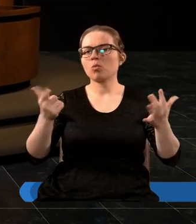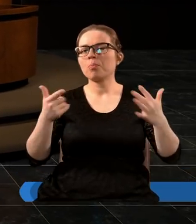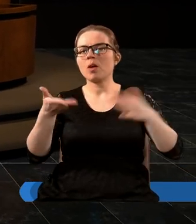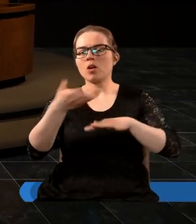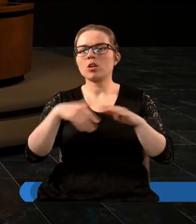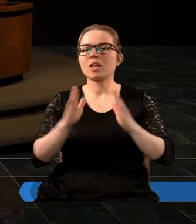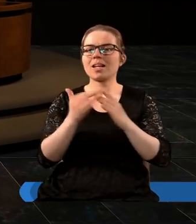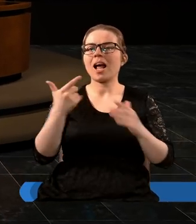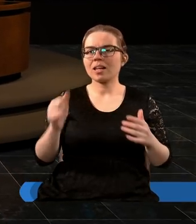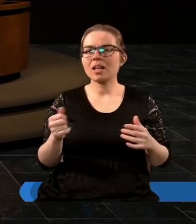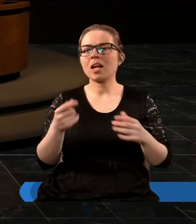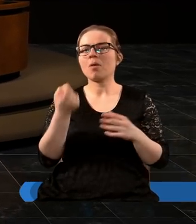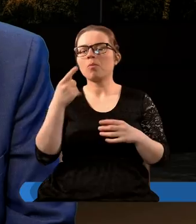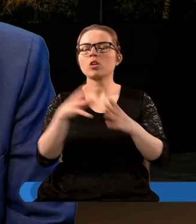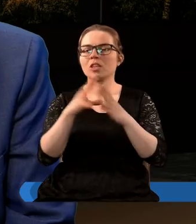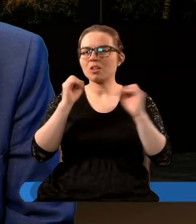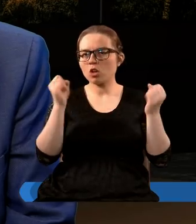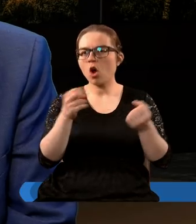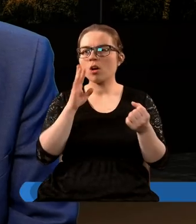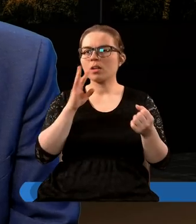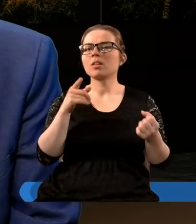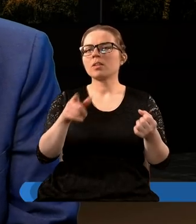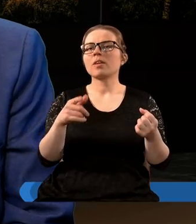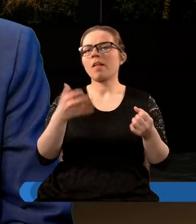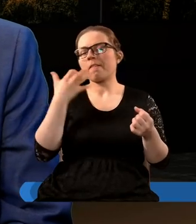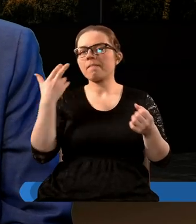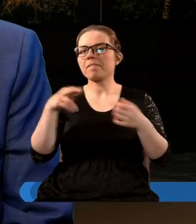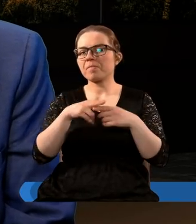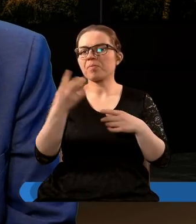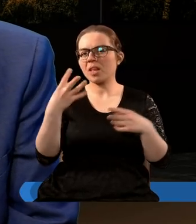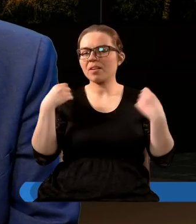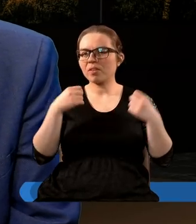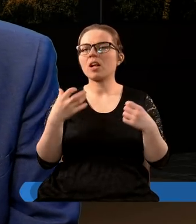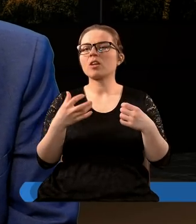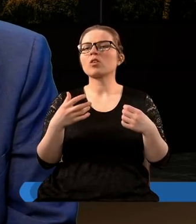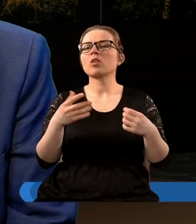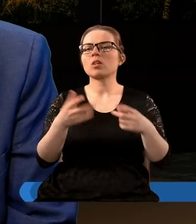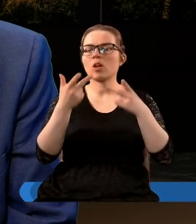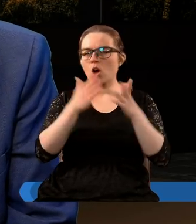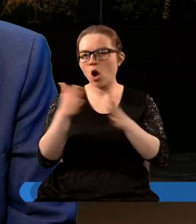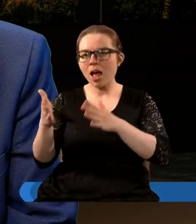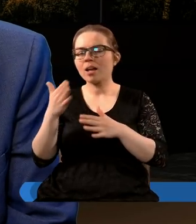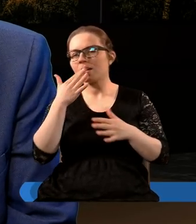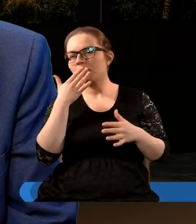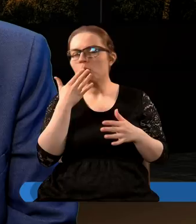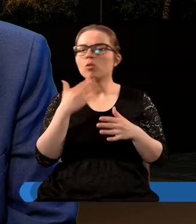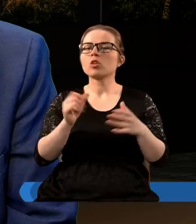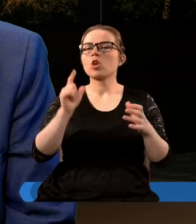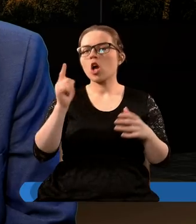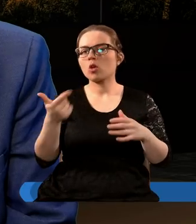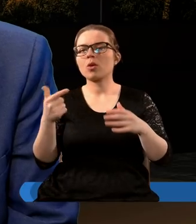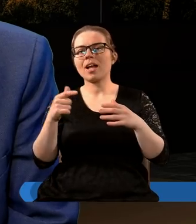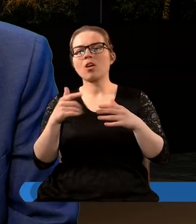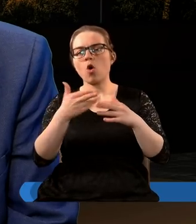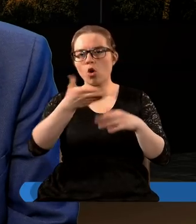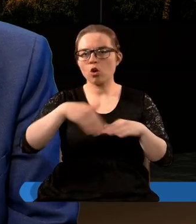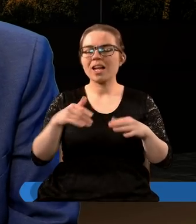rozdziału księgi Daniela gdzie pojawia się owych dziesięć rogów a wcześniej cztery zwierzęta nawiązują z kolei do drugiego